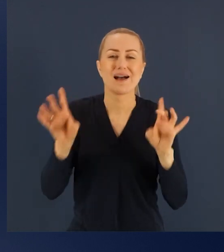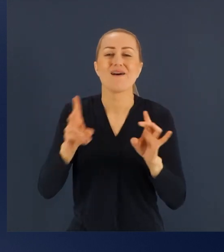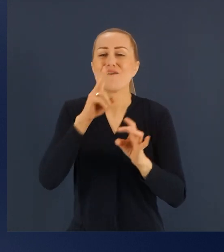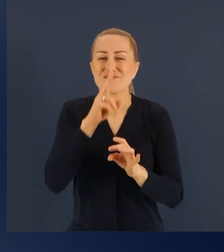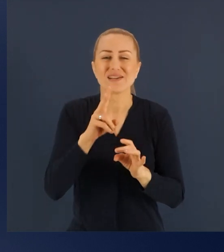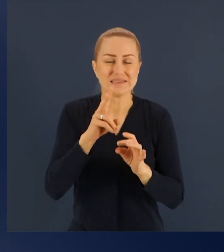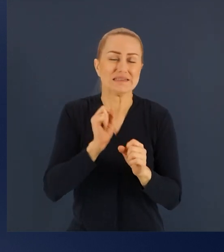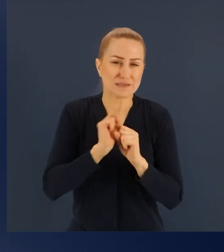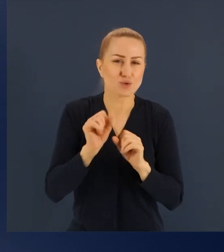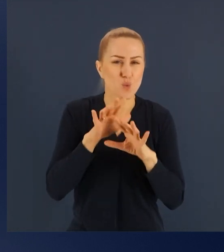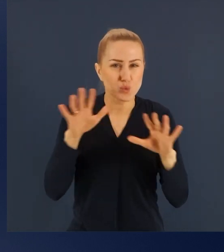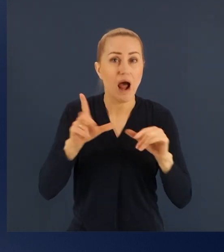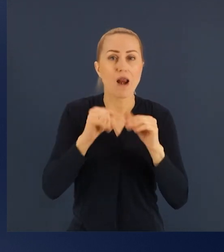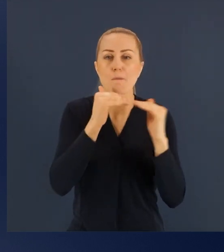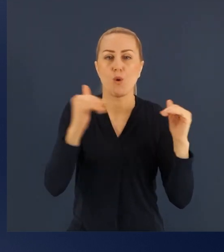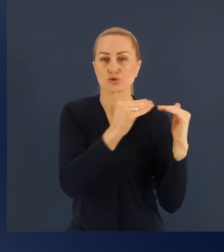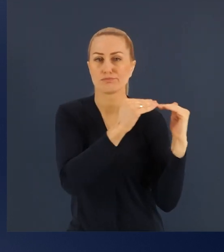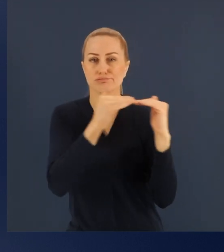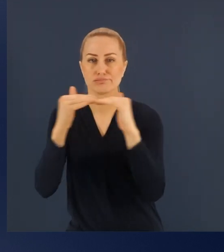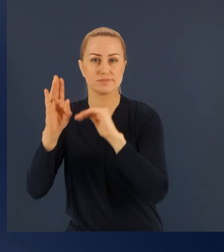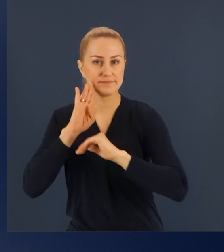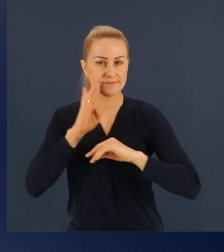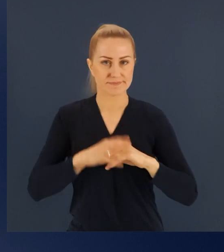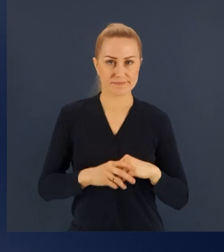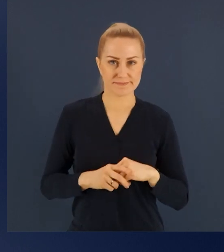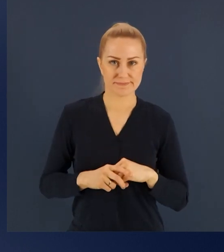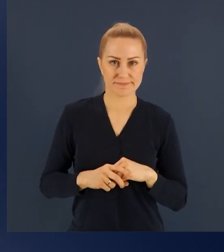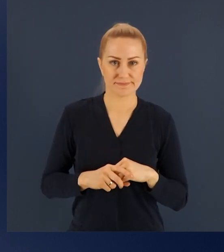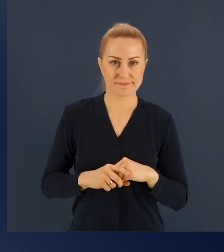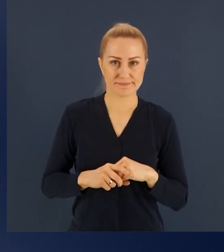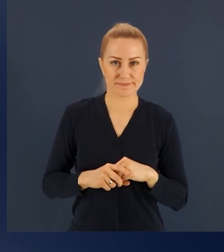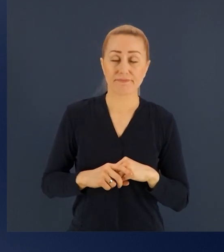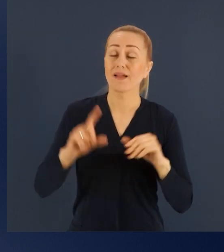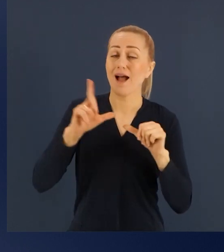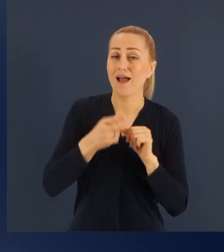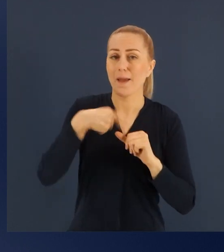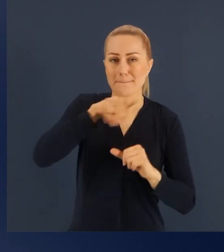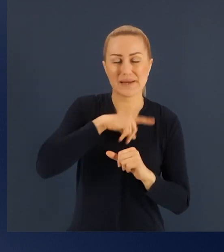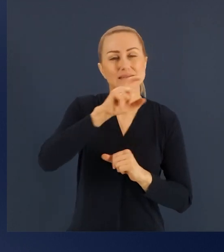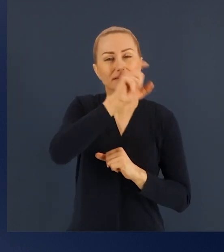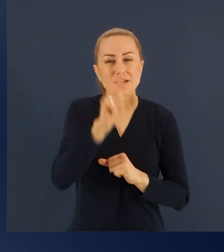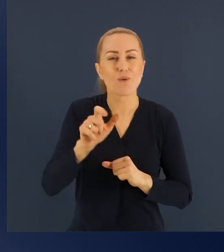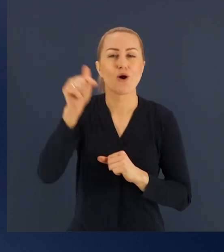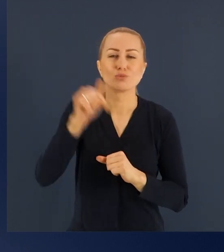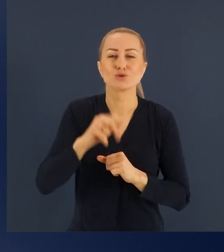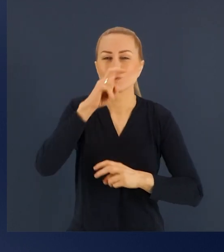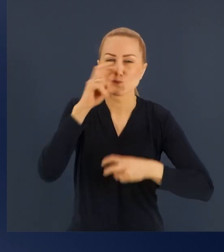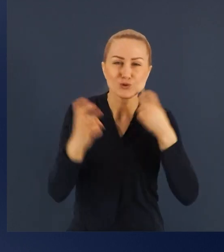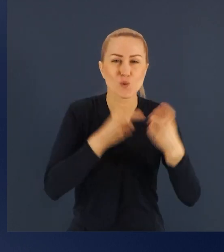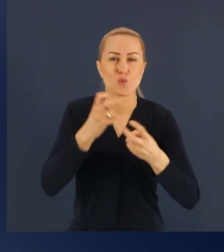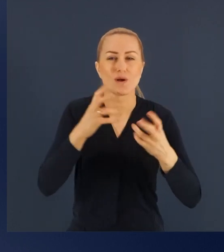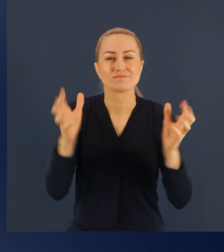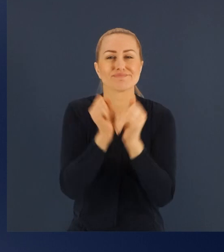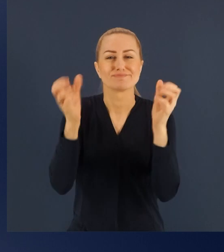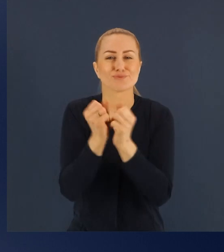Ale cały czas musimy szukać nowych rozwiązań, cały czas musimy szukać dobrych rozwiązań. Dzisiaj rzeczywiście największym